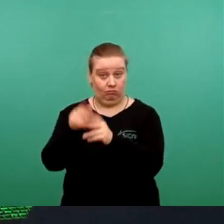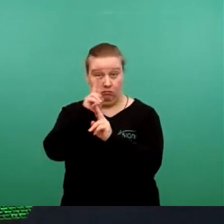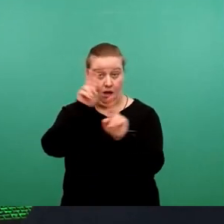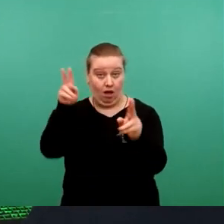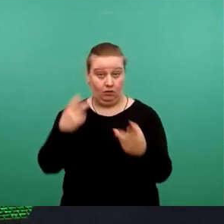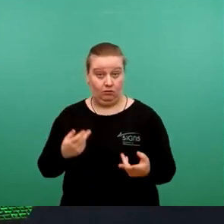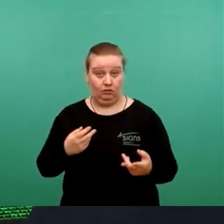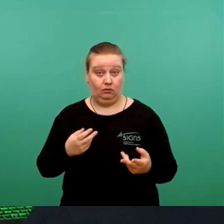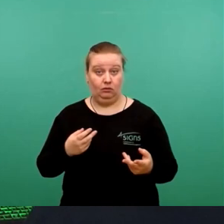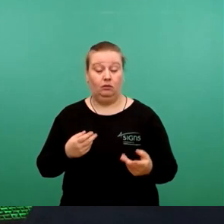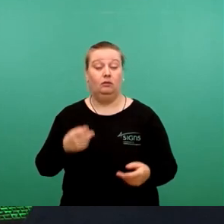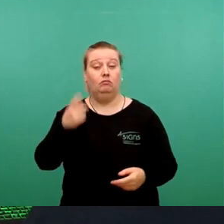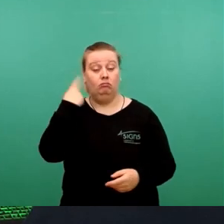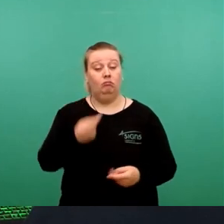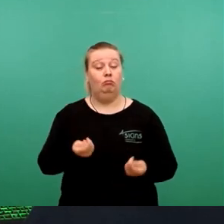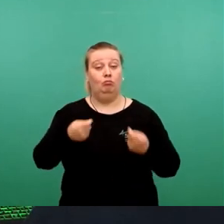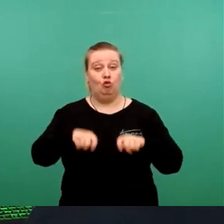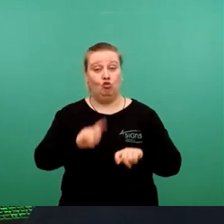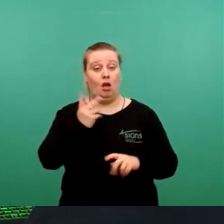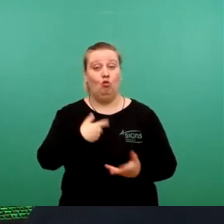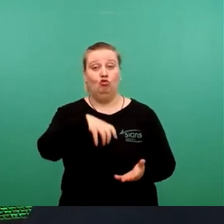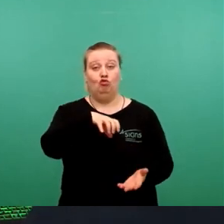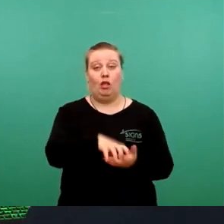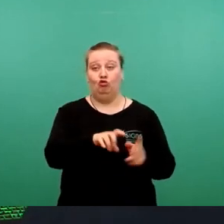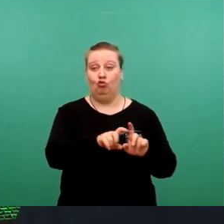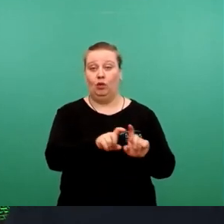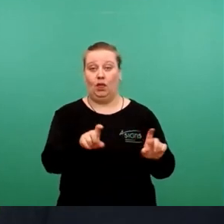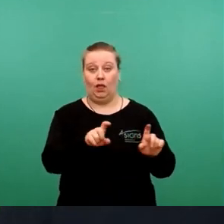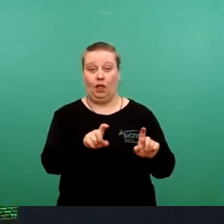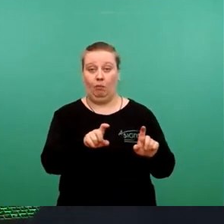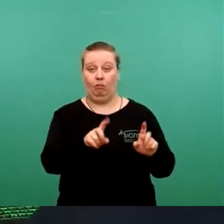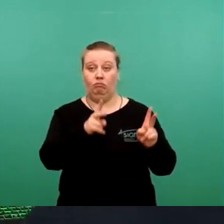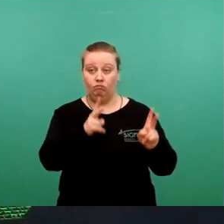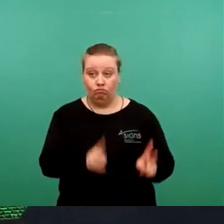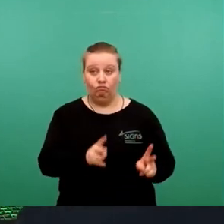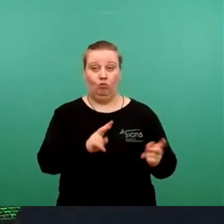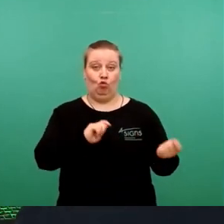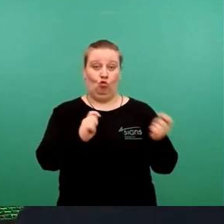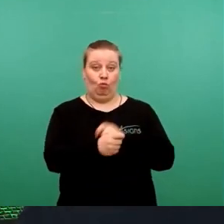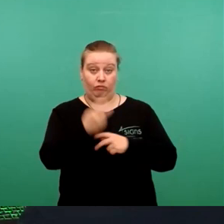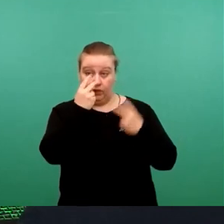inwieweit wurde der Beschluss bei den städtischen Unternehmen tatsächlich realisiert?